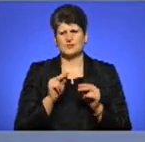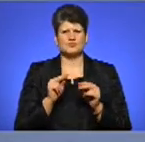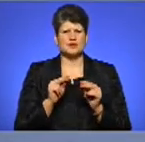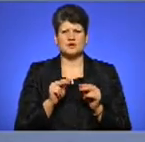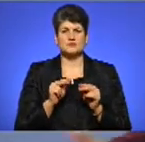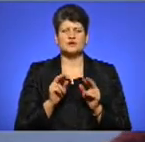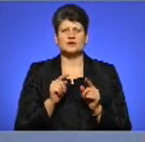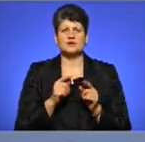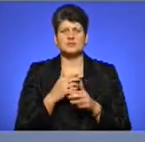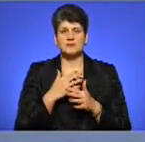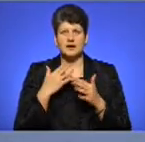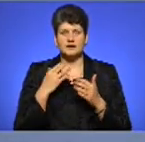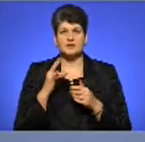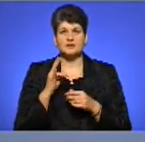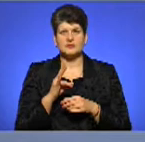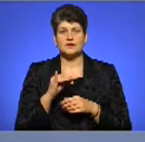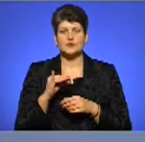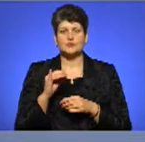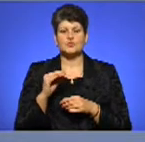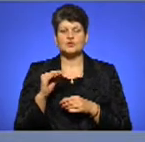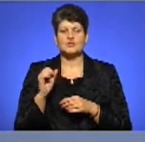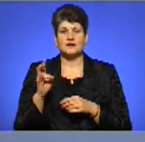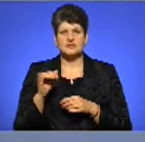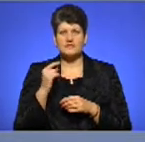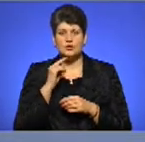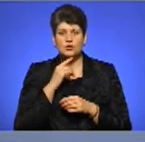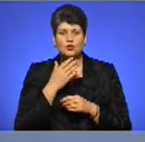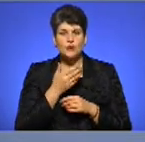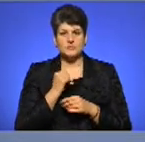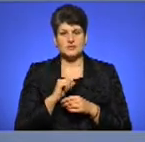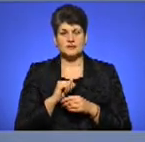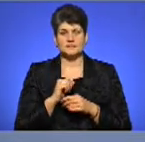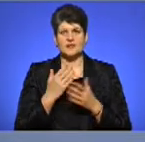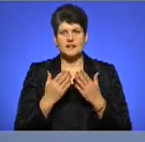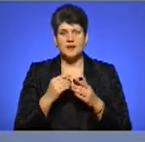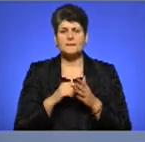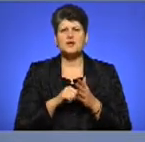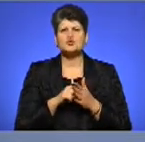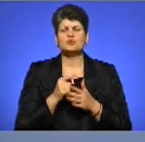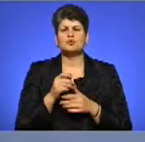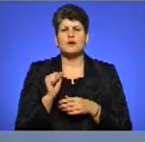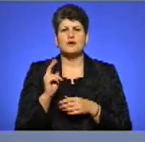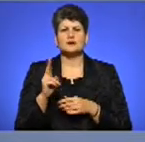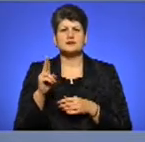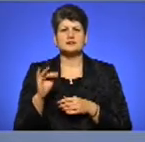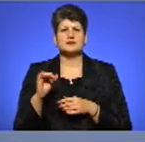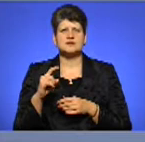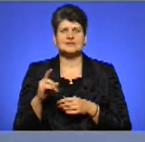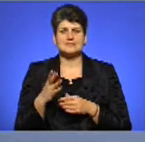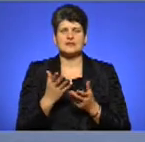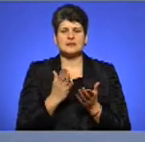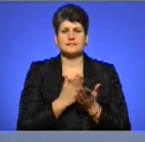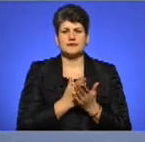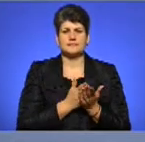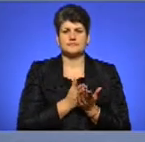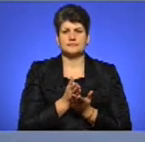так багато, напевно, як Ніна Южаніна в економіці, але при чому тут акциз, який мав би йти